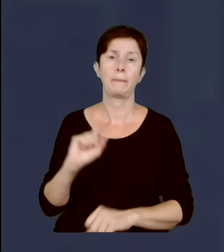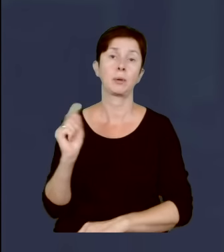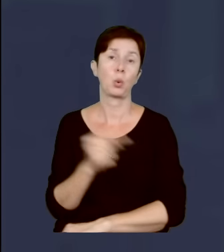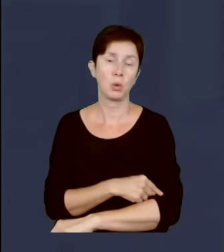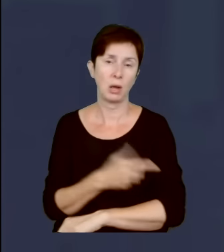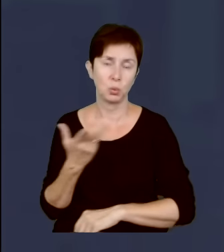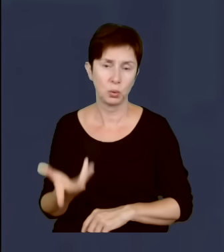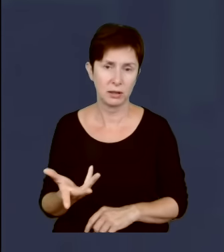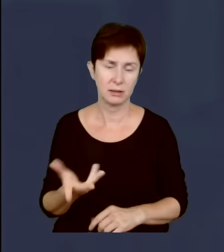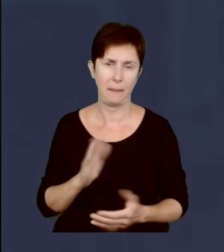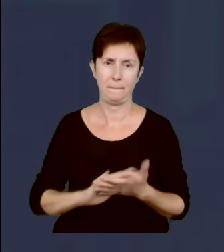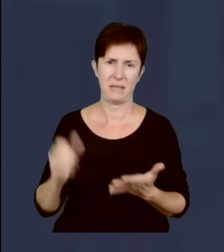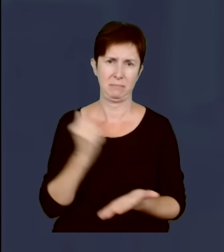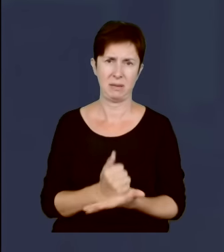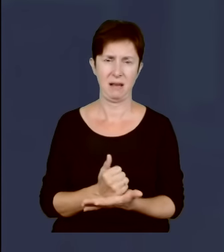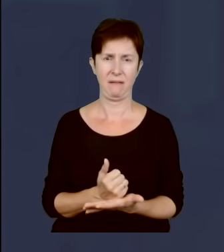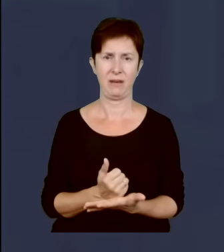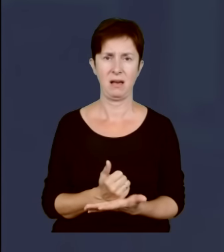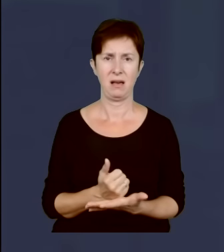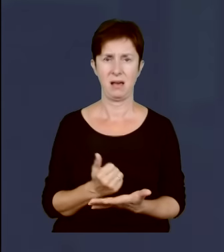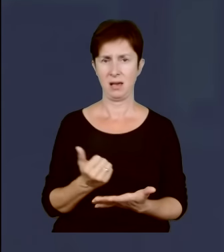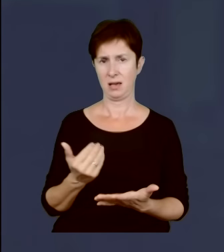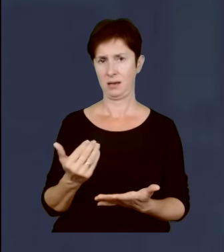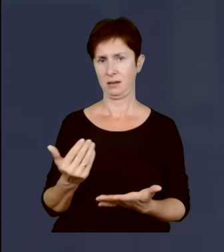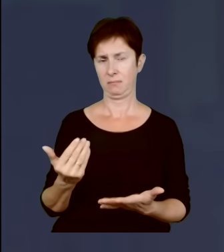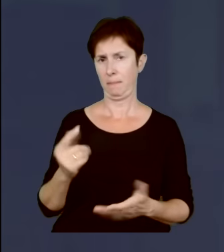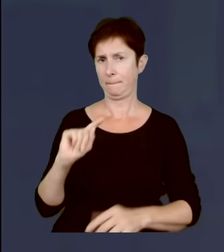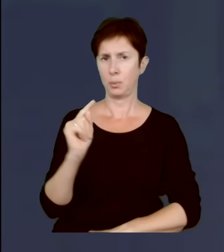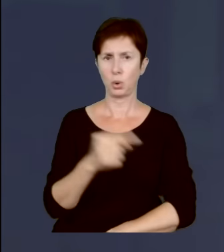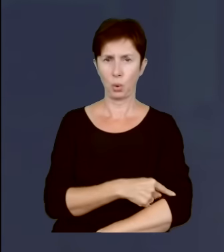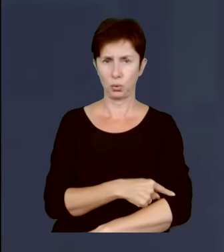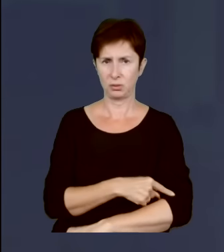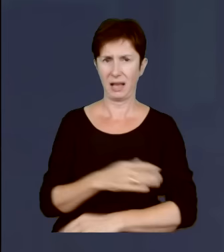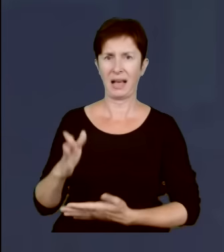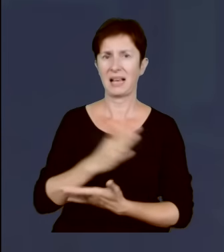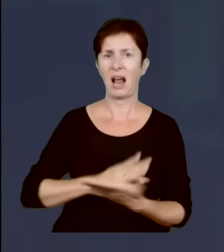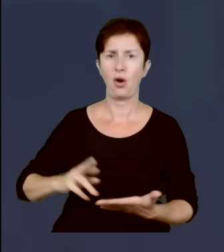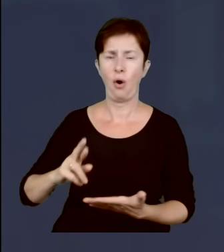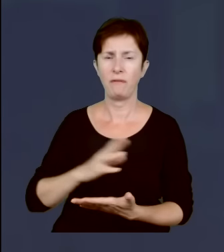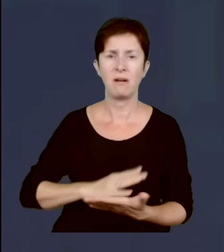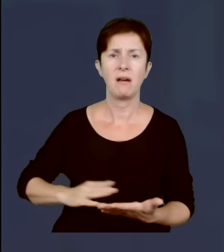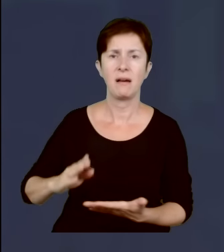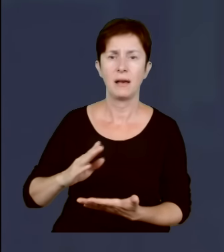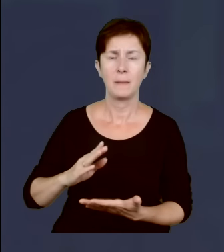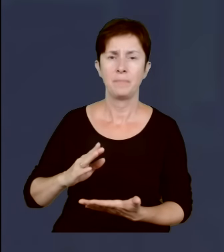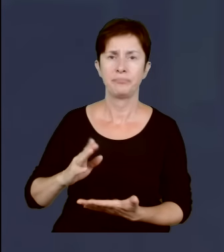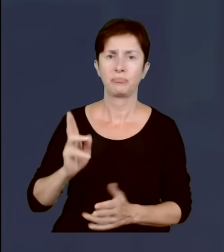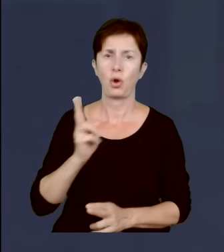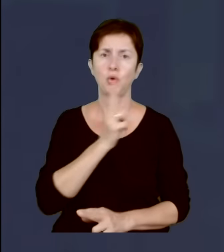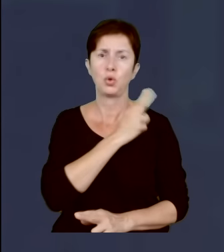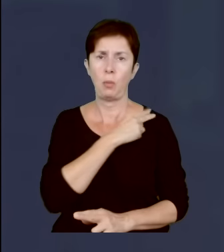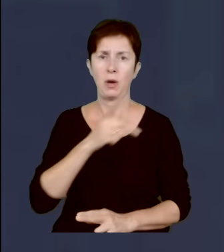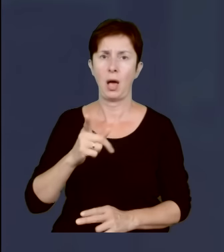bo przecież bezpodstawnie zupełnie prokurator krajowy jest powołany przez prokuratora